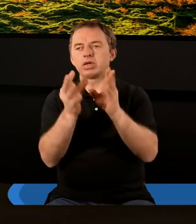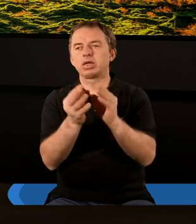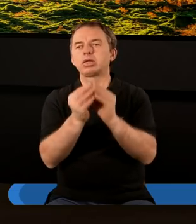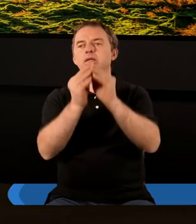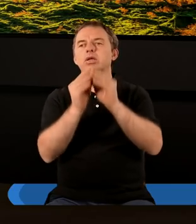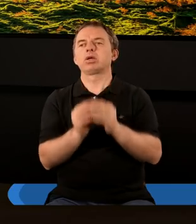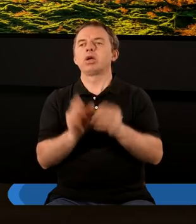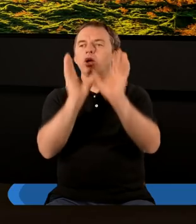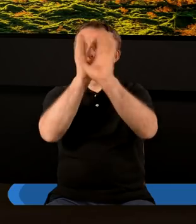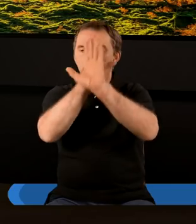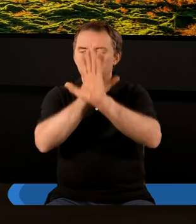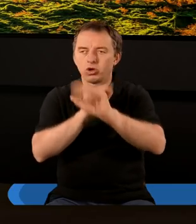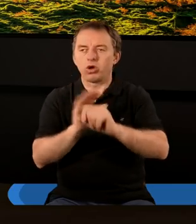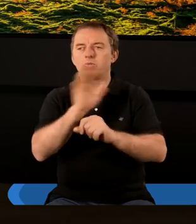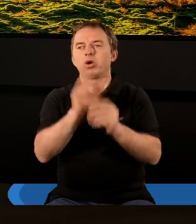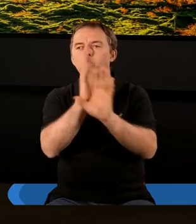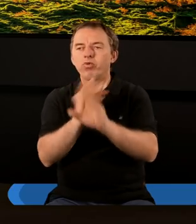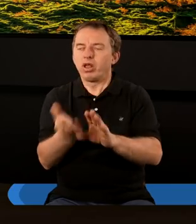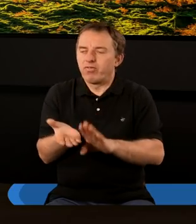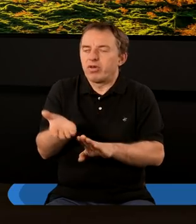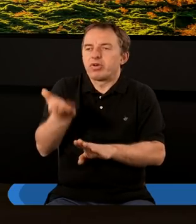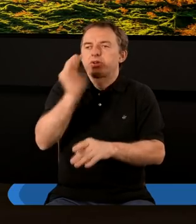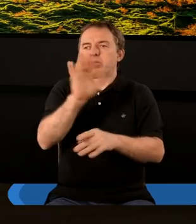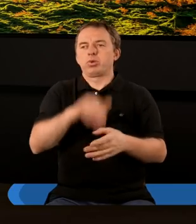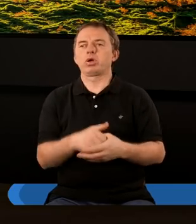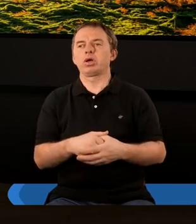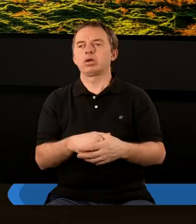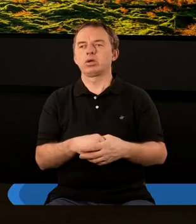czczą Boga, uwielbiają, wywyszają,